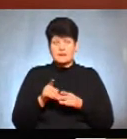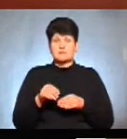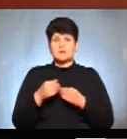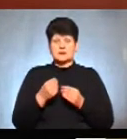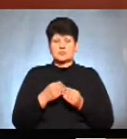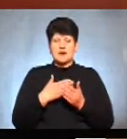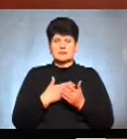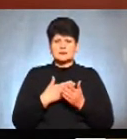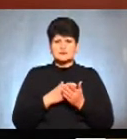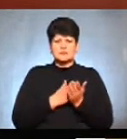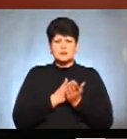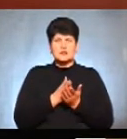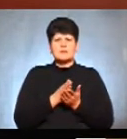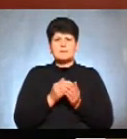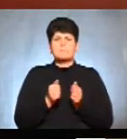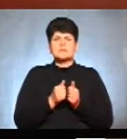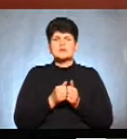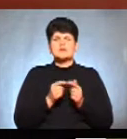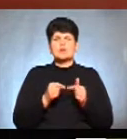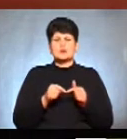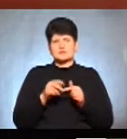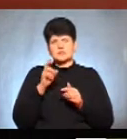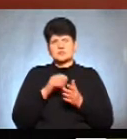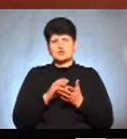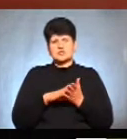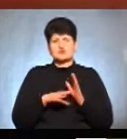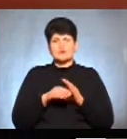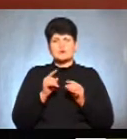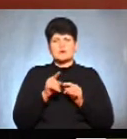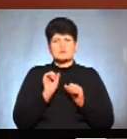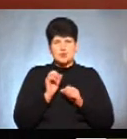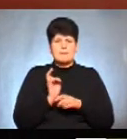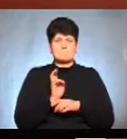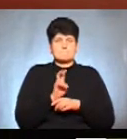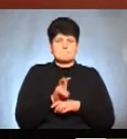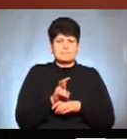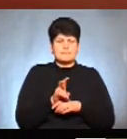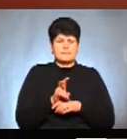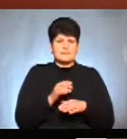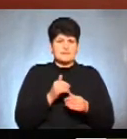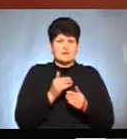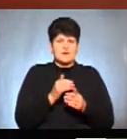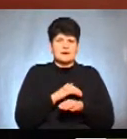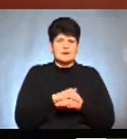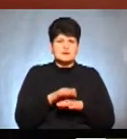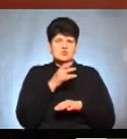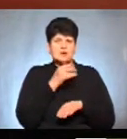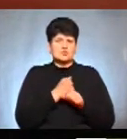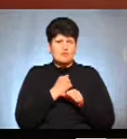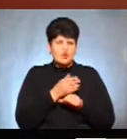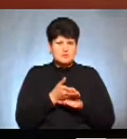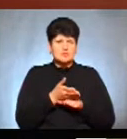активне посилання на той найближчий орган ведення Державного реєстру виборців, щоб ви могли звернутися, тобто, конкретно пише адреса, час роботи,